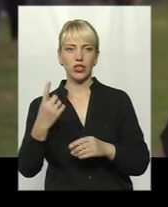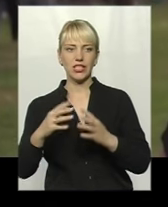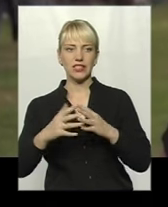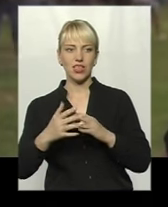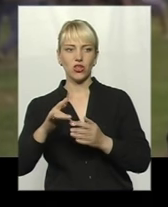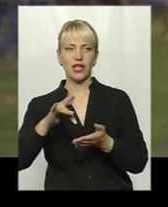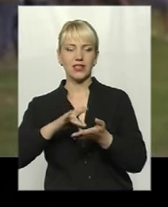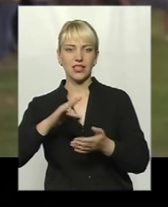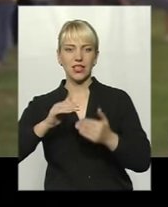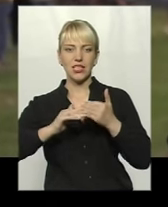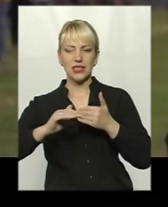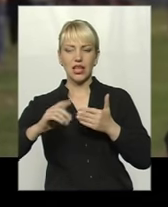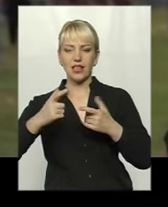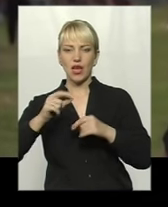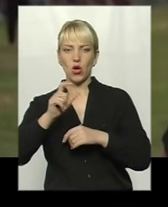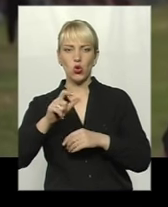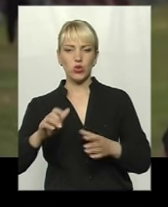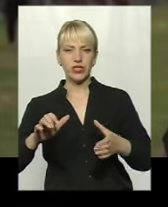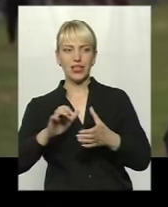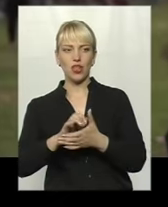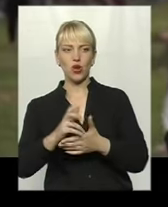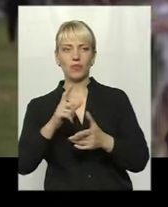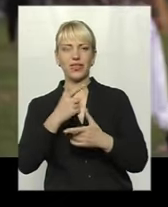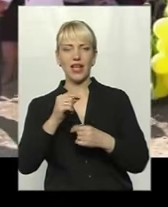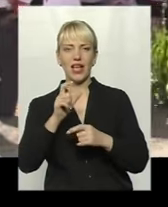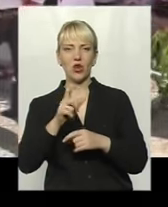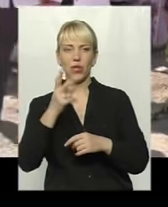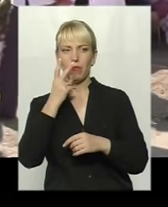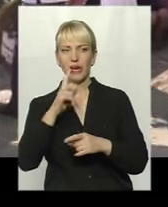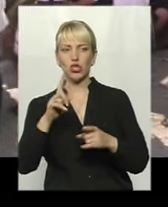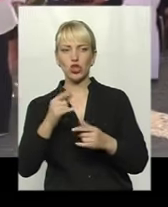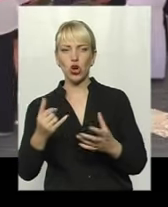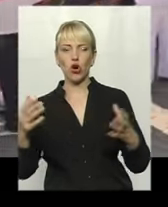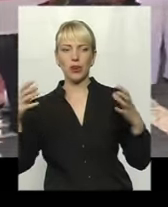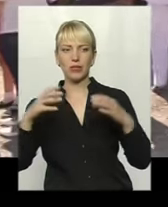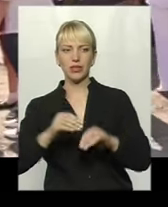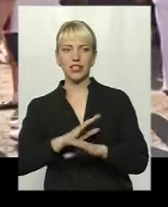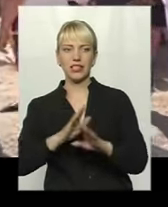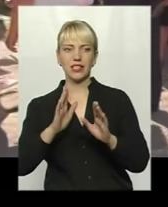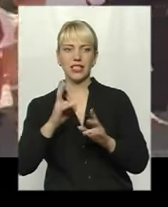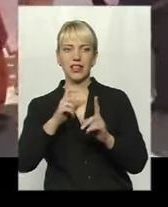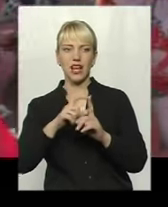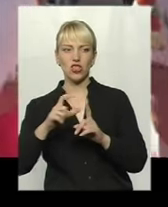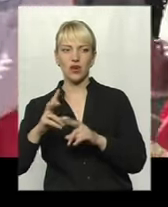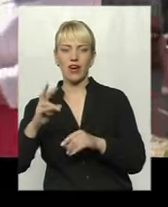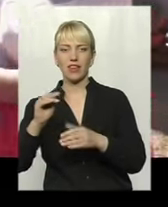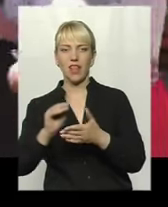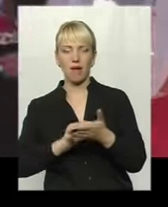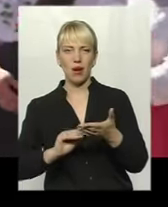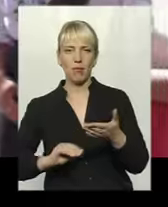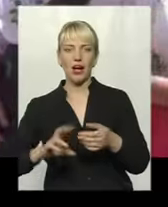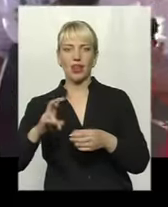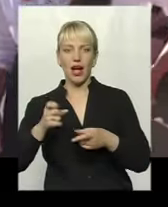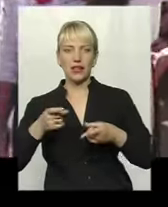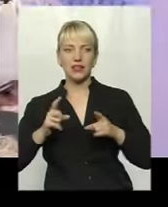садибі, де люди знайомляться, де люди сьогодні бачать, що об'єдналося не на словах, не на папері. А сьогодні є дійство,